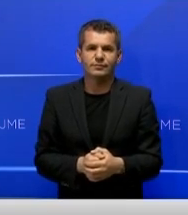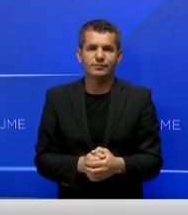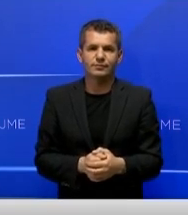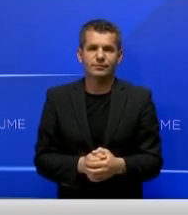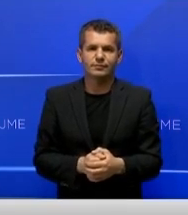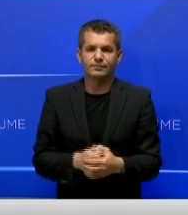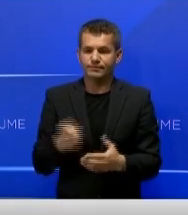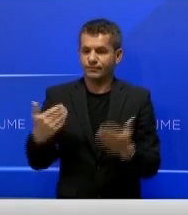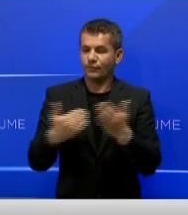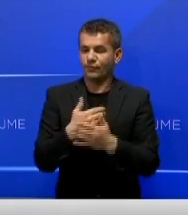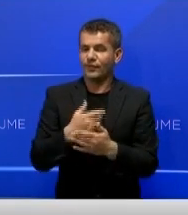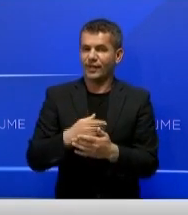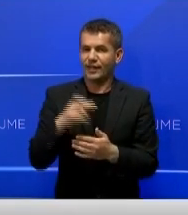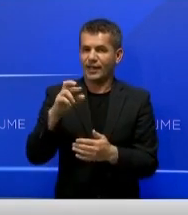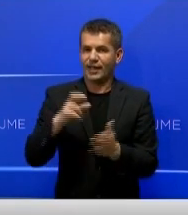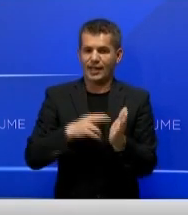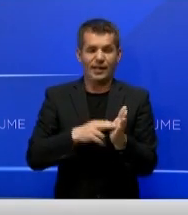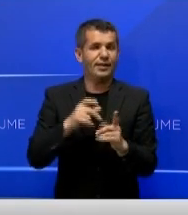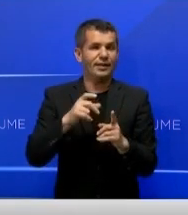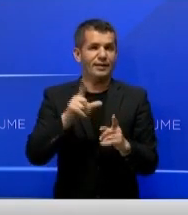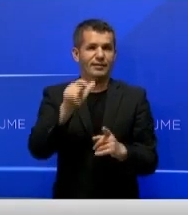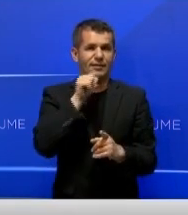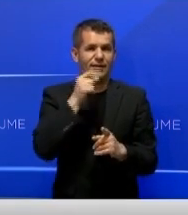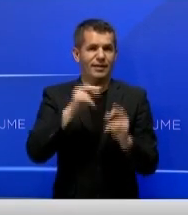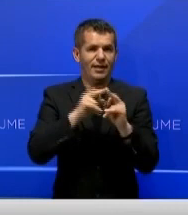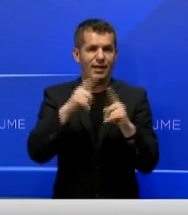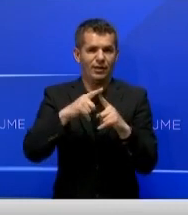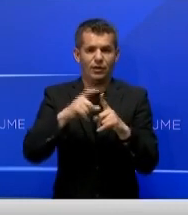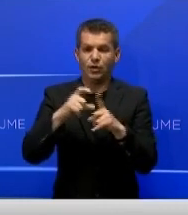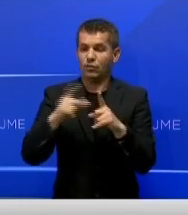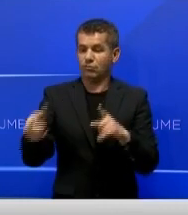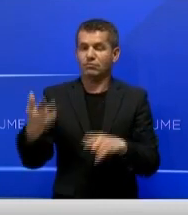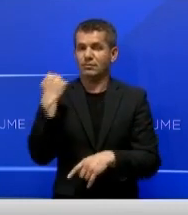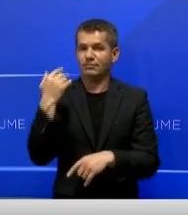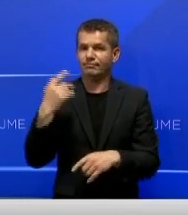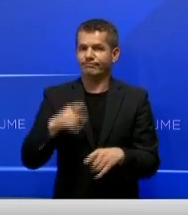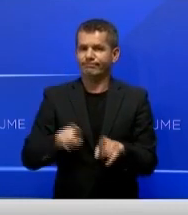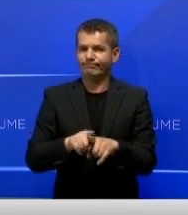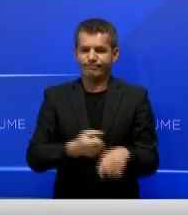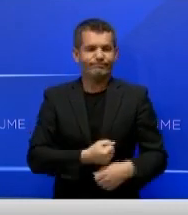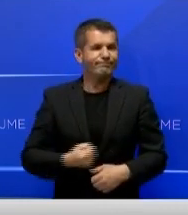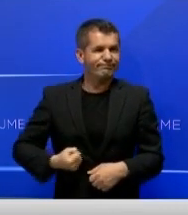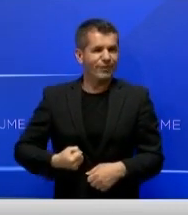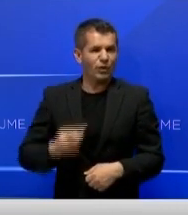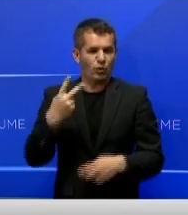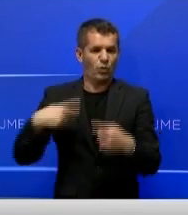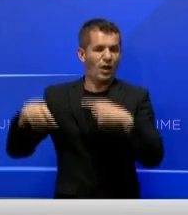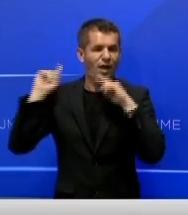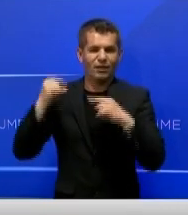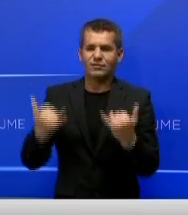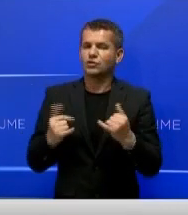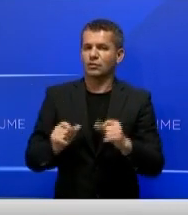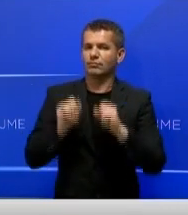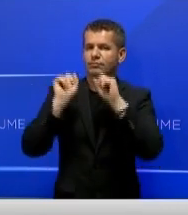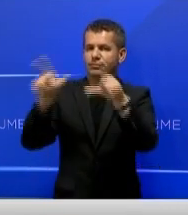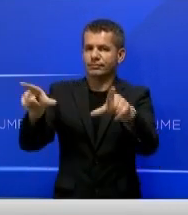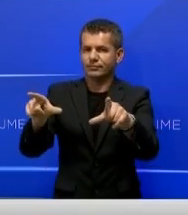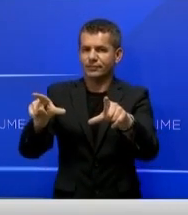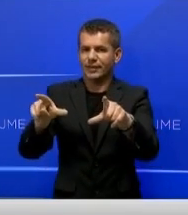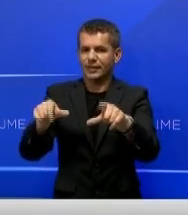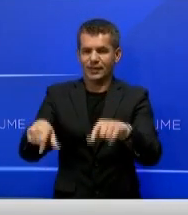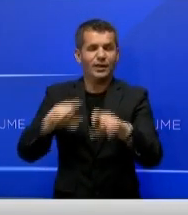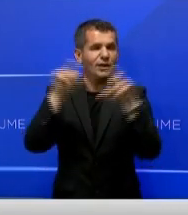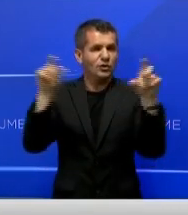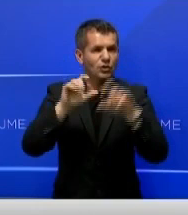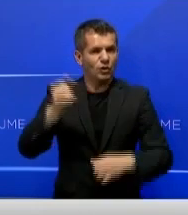Infermjeri N. Lirat Durakuj, cili ka filuar një grevë tashët 2 javë, ka dërzuar sot në form të shkruar tek institucionet e vendit